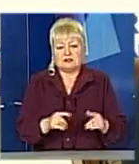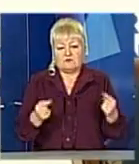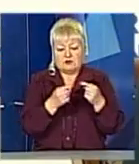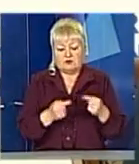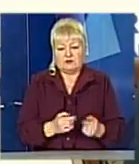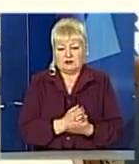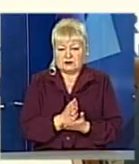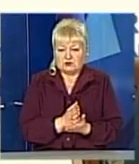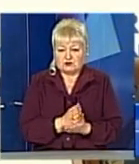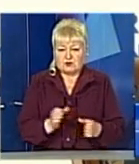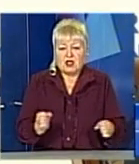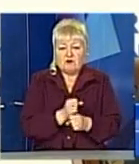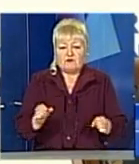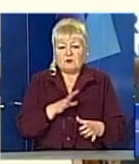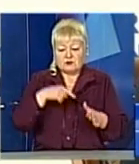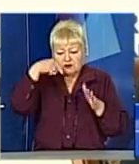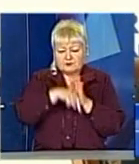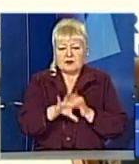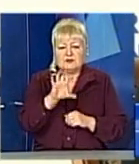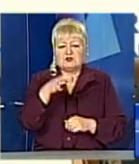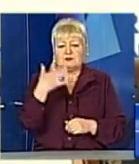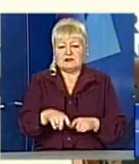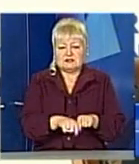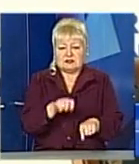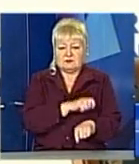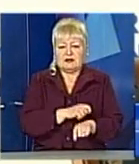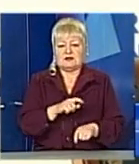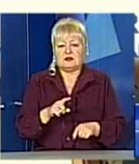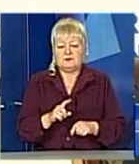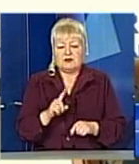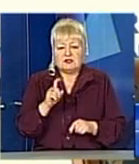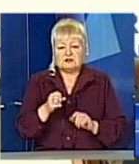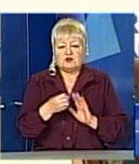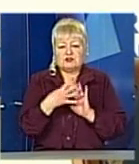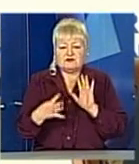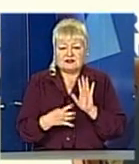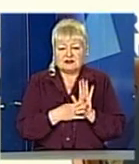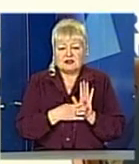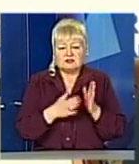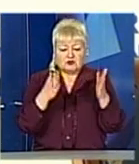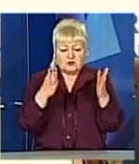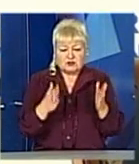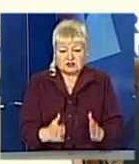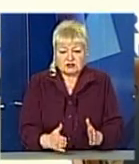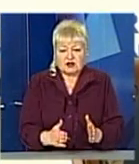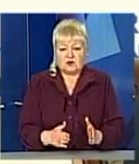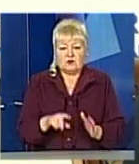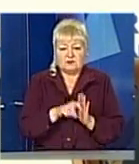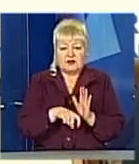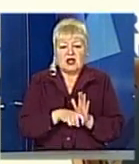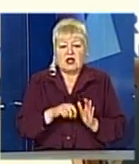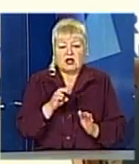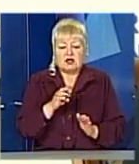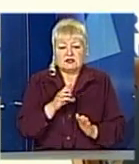Вибух стався на глибині 550 метрів у 119-му штреху на шахті Степова ДП Львівогіля.